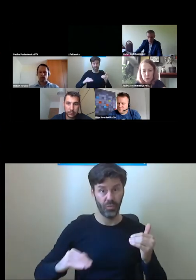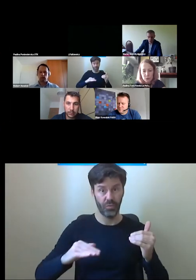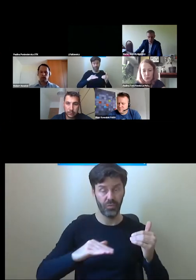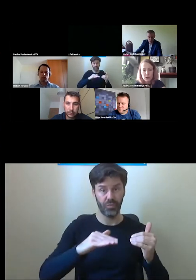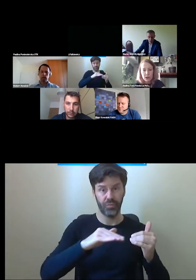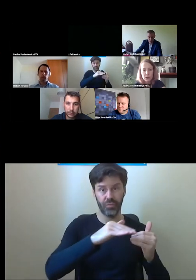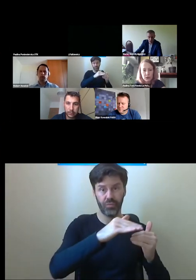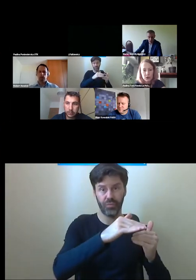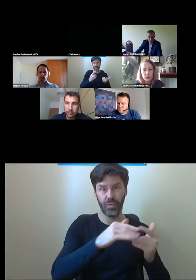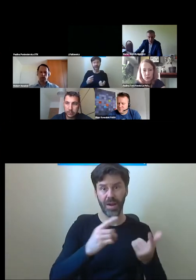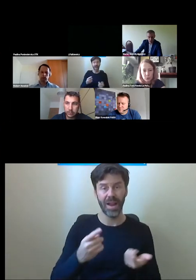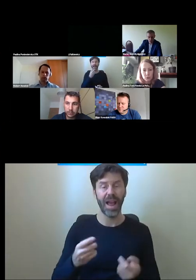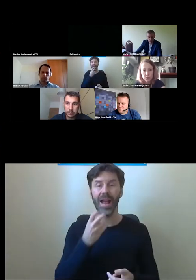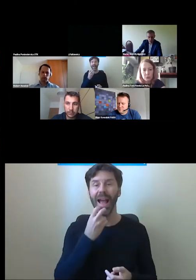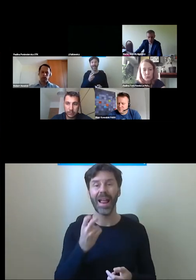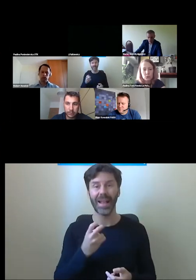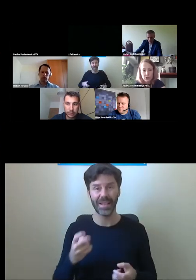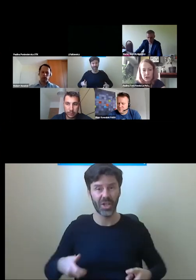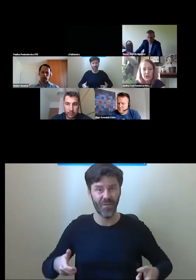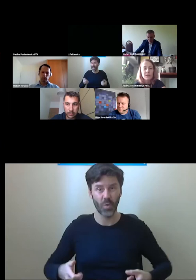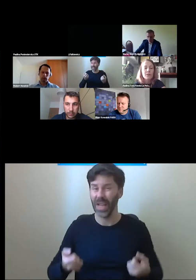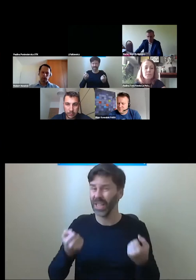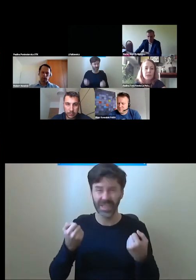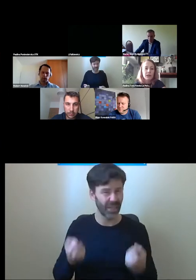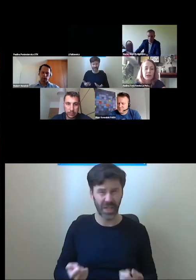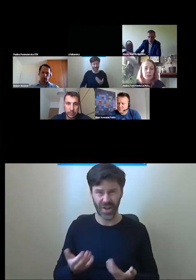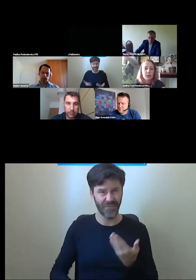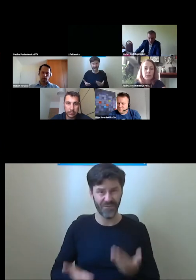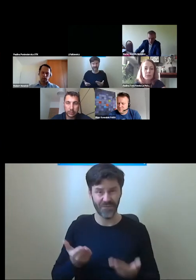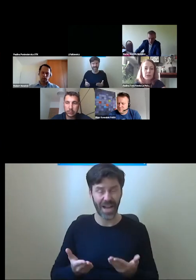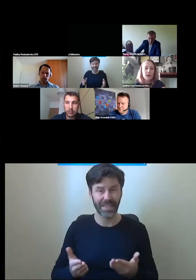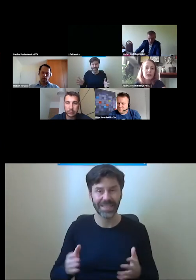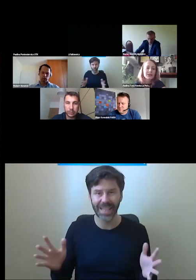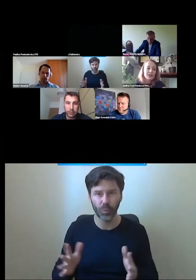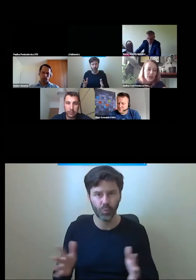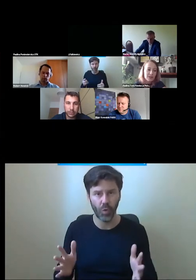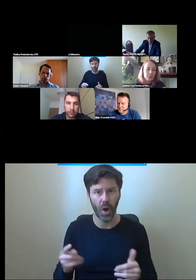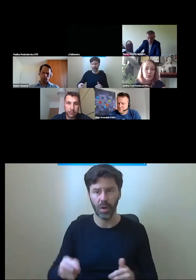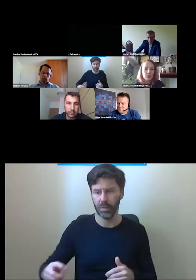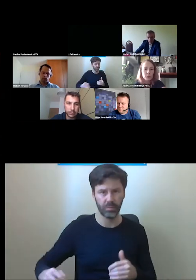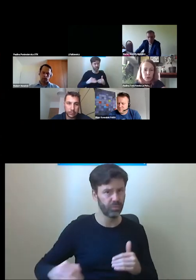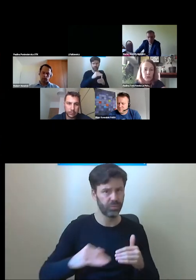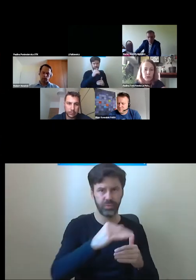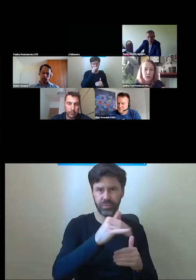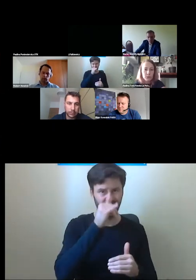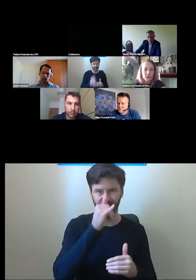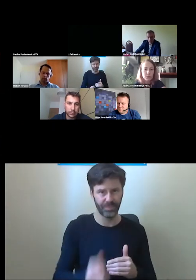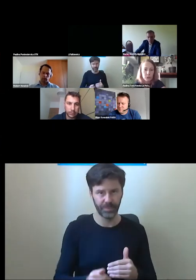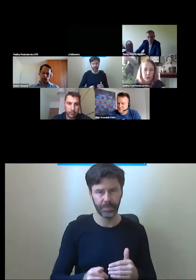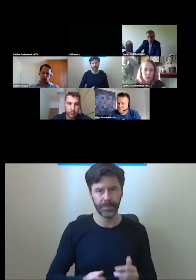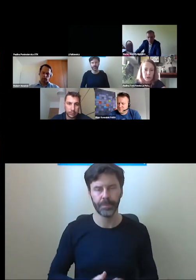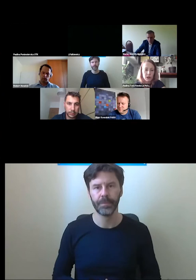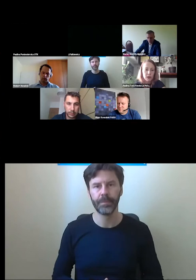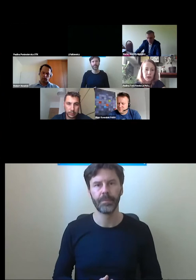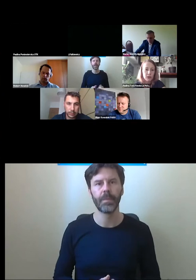szansy obsłużyć wózka elektrycznego. No bo to już jest zbyt duży ciężar dla takiej platformy. Czasem podnośniki pionowe, czyli te windy